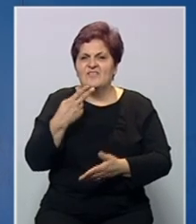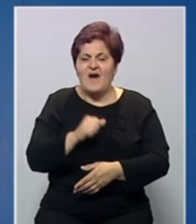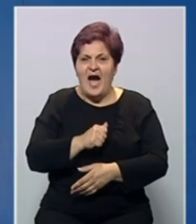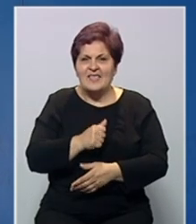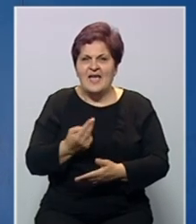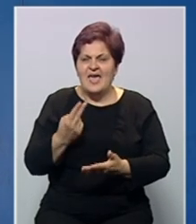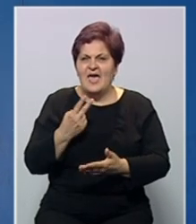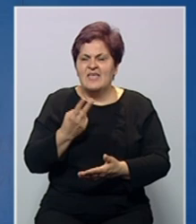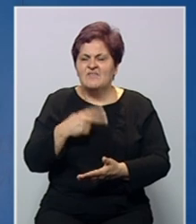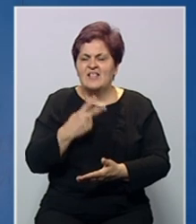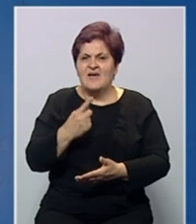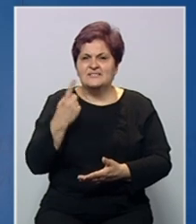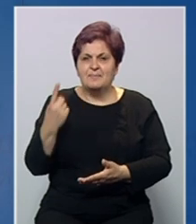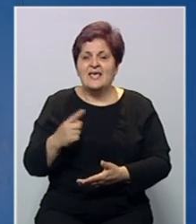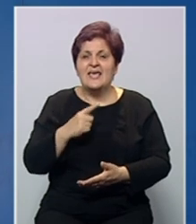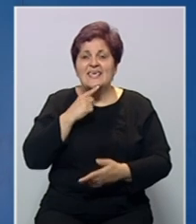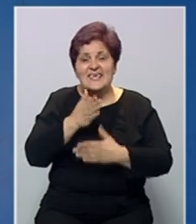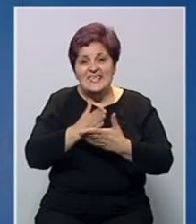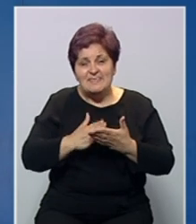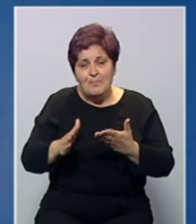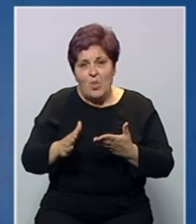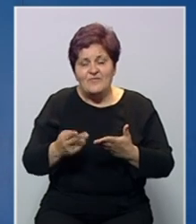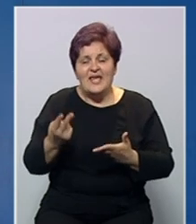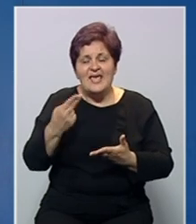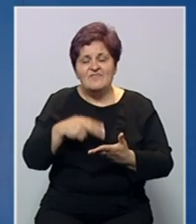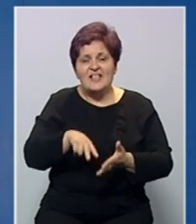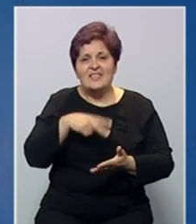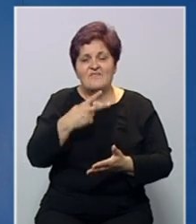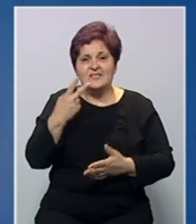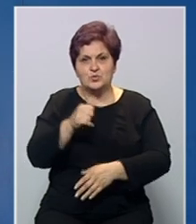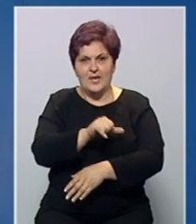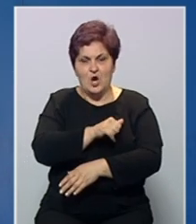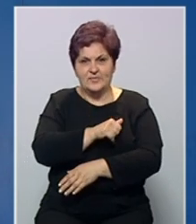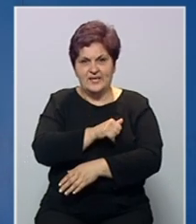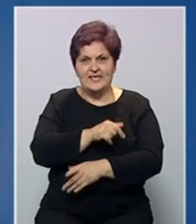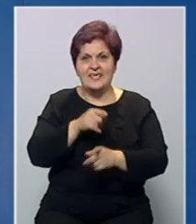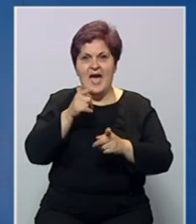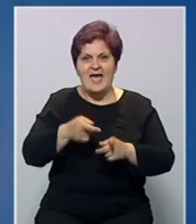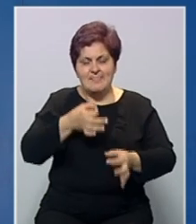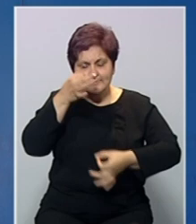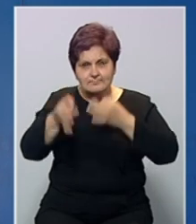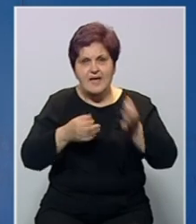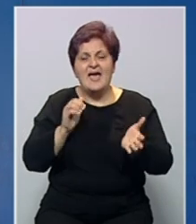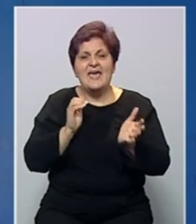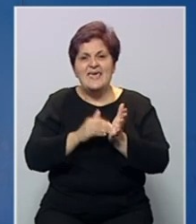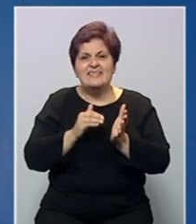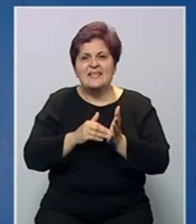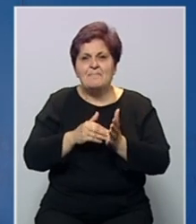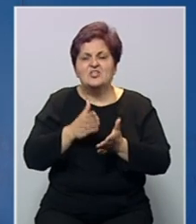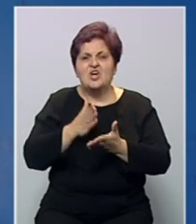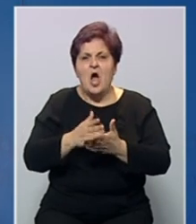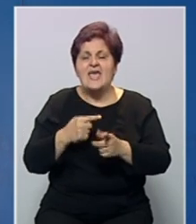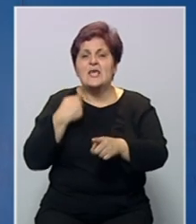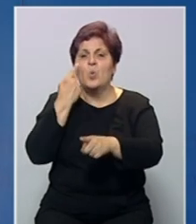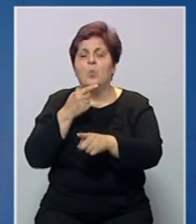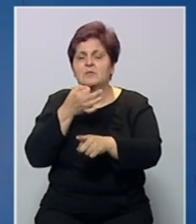2021 i dio 2022. godine. Ta revizija treba će obuhvatiti i